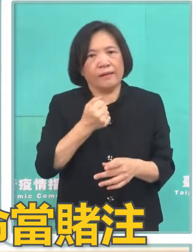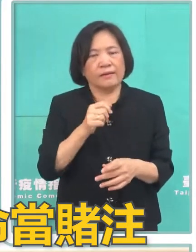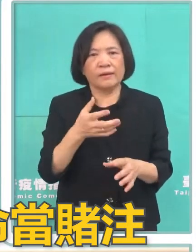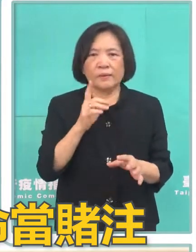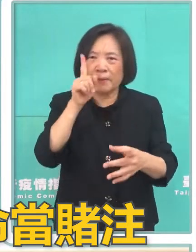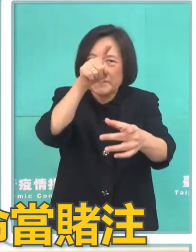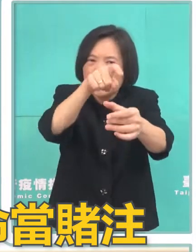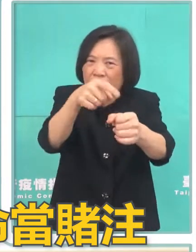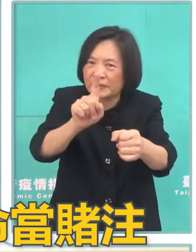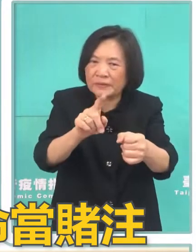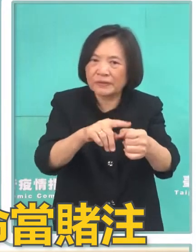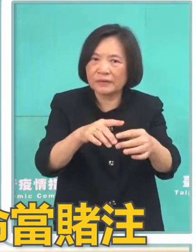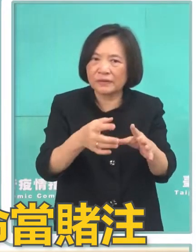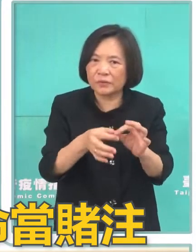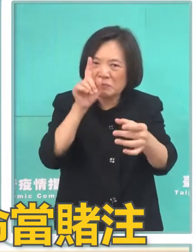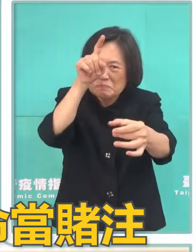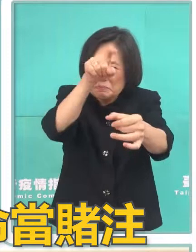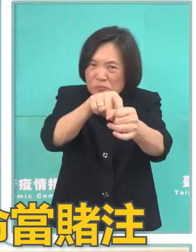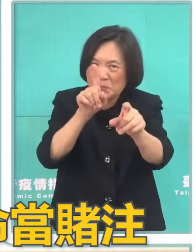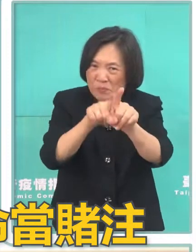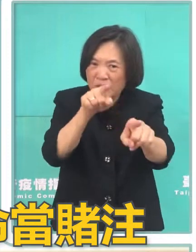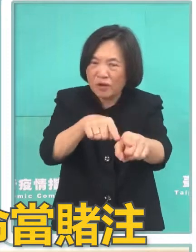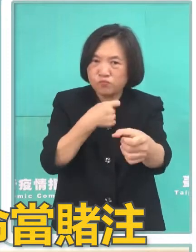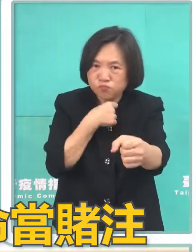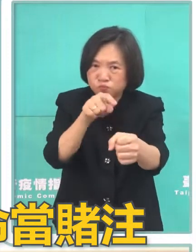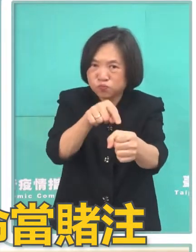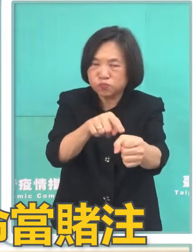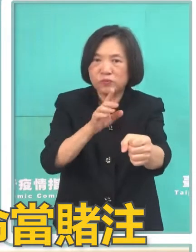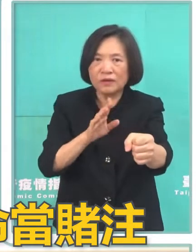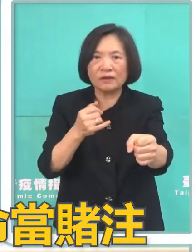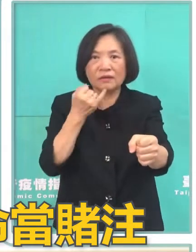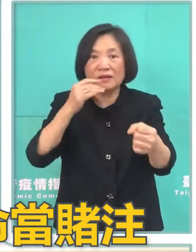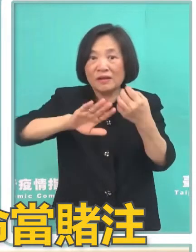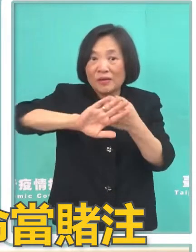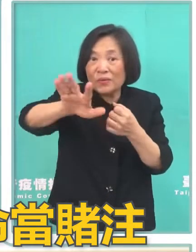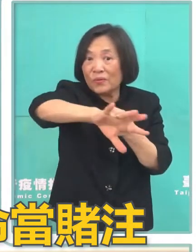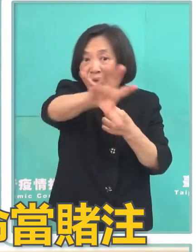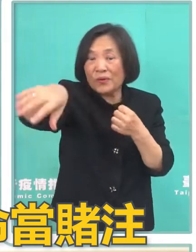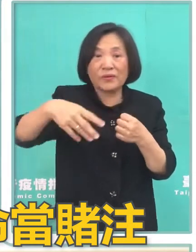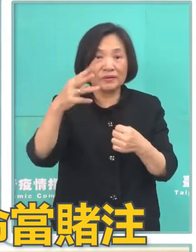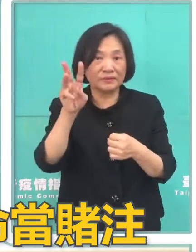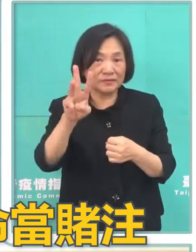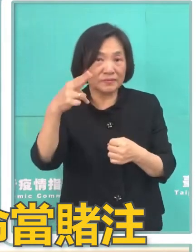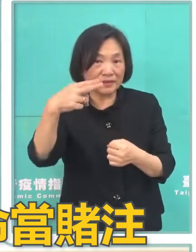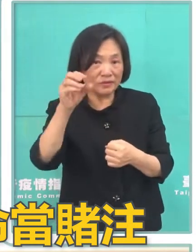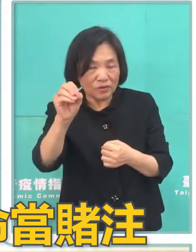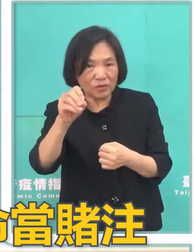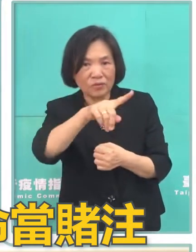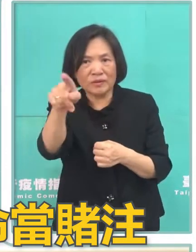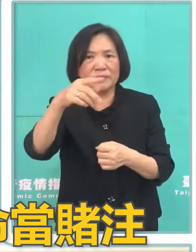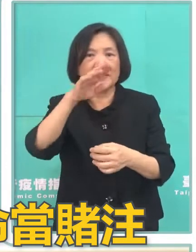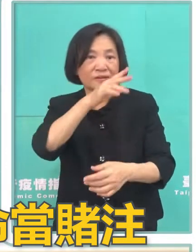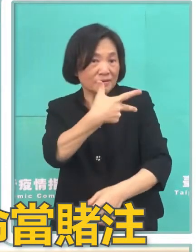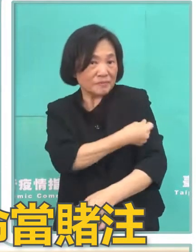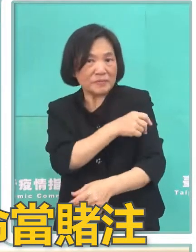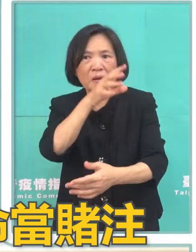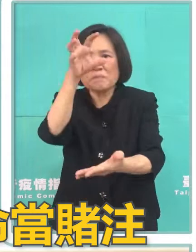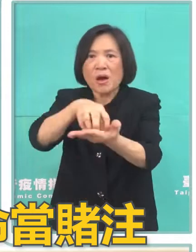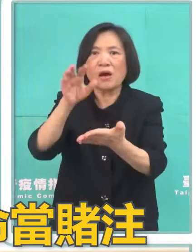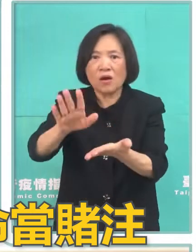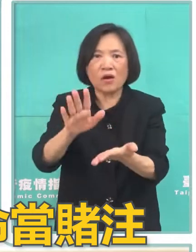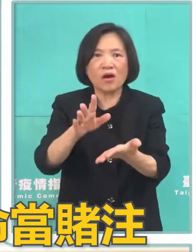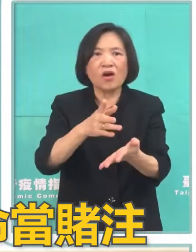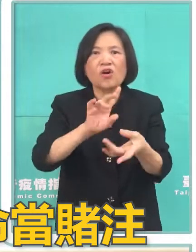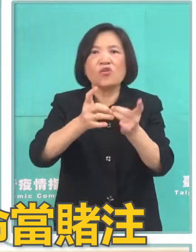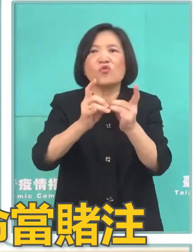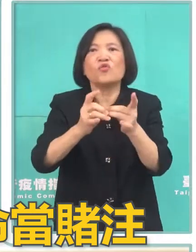為了隨行你的目的你知道你讓那個世界上WHO國際上已經可以認證的疫苗故意